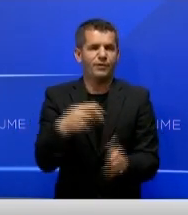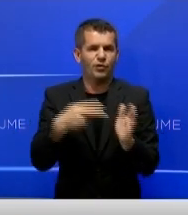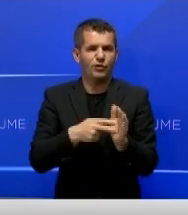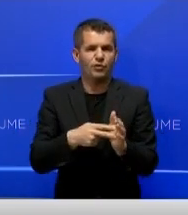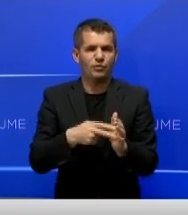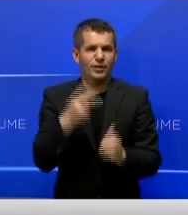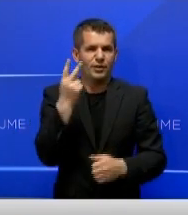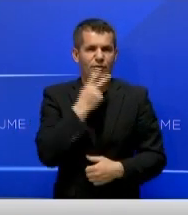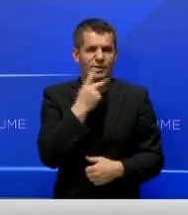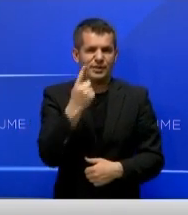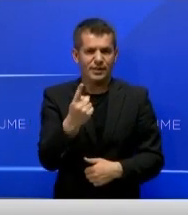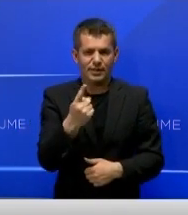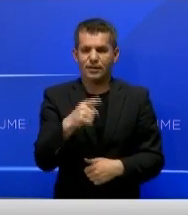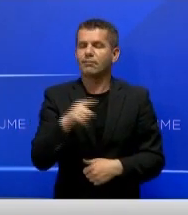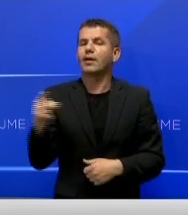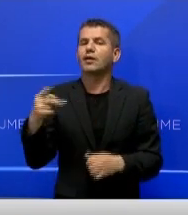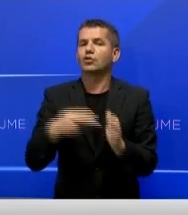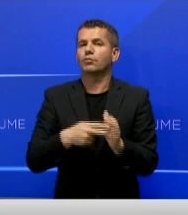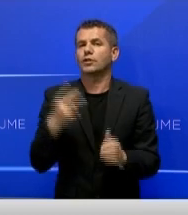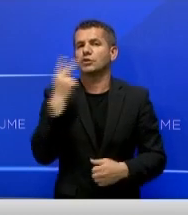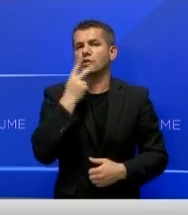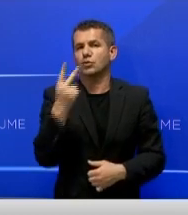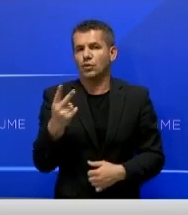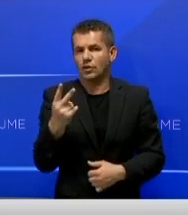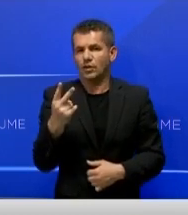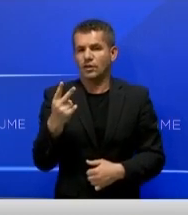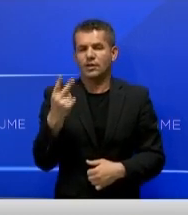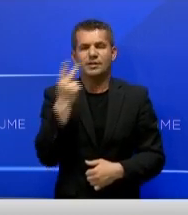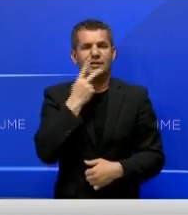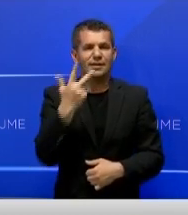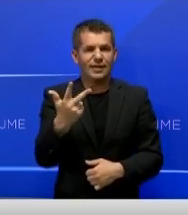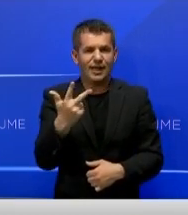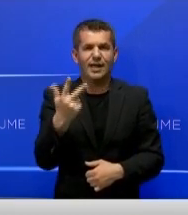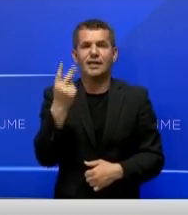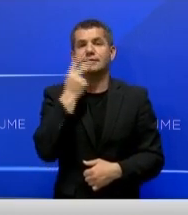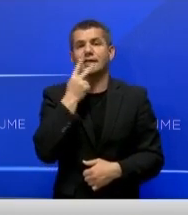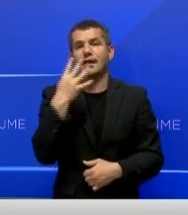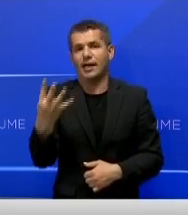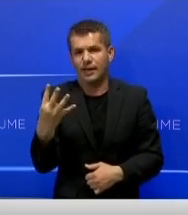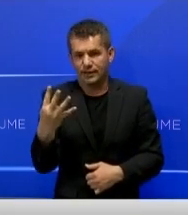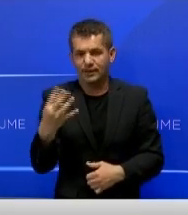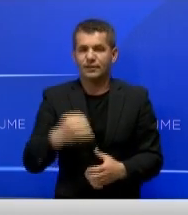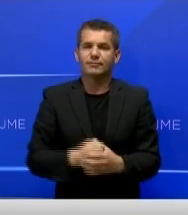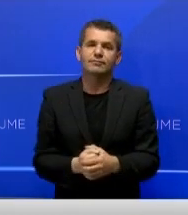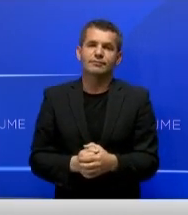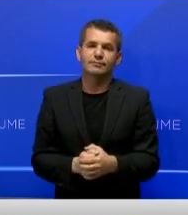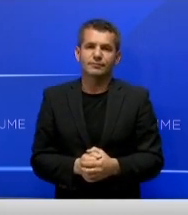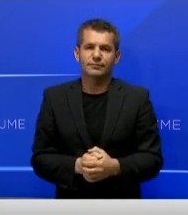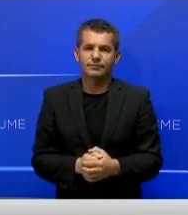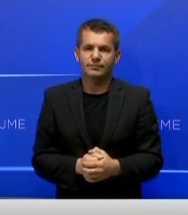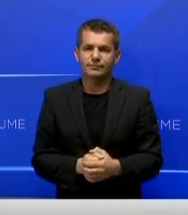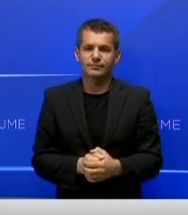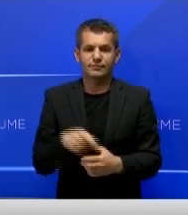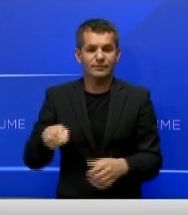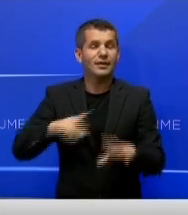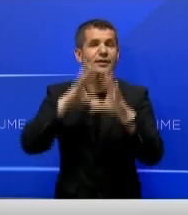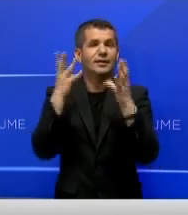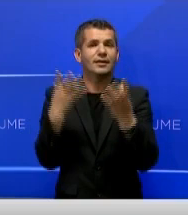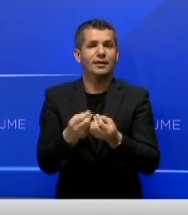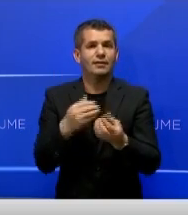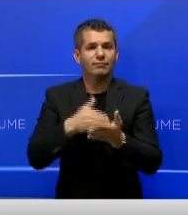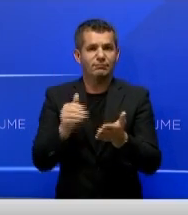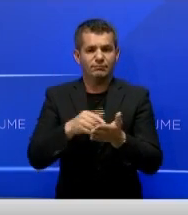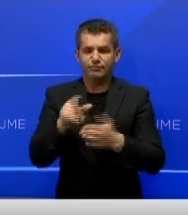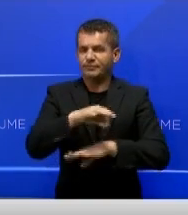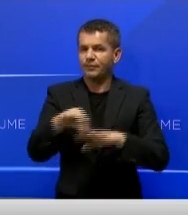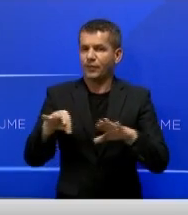-2023 dhe 2023-2024. Vlera e parashikuar e këti